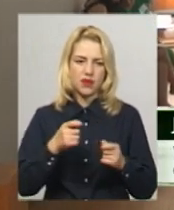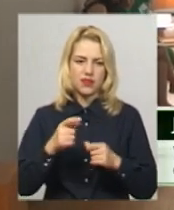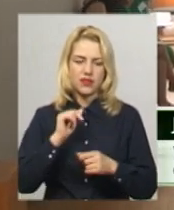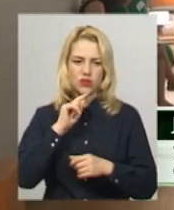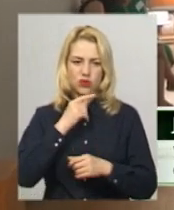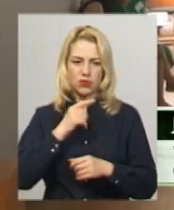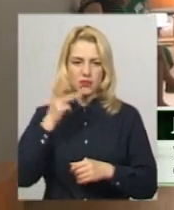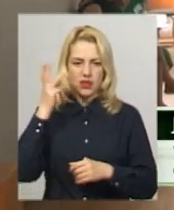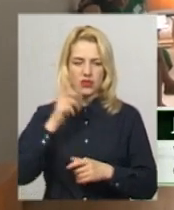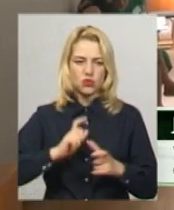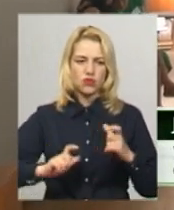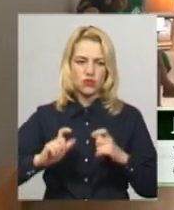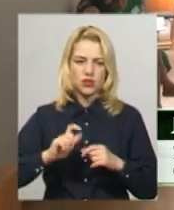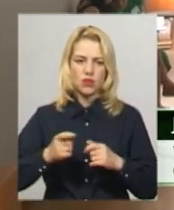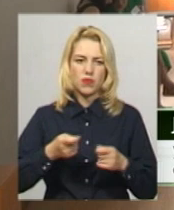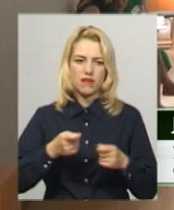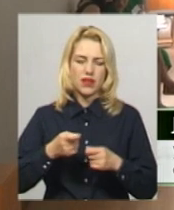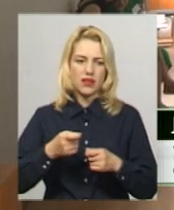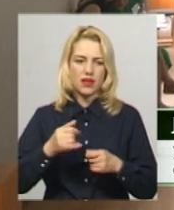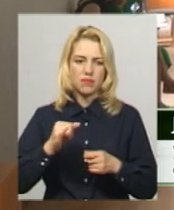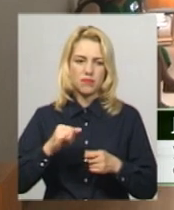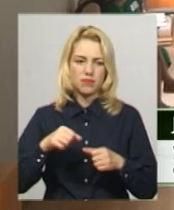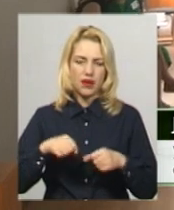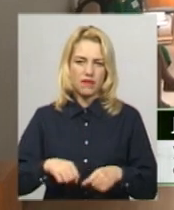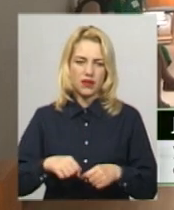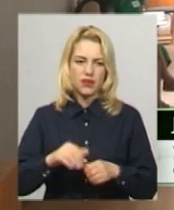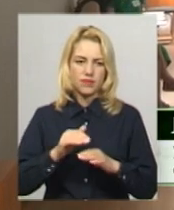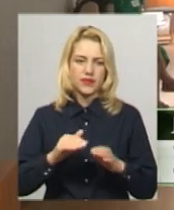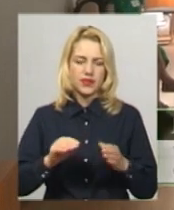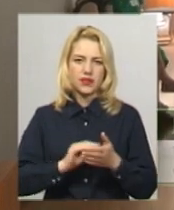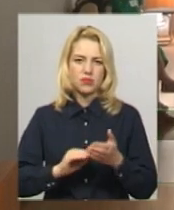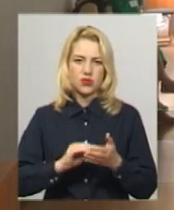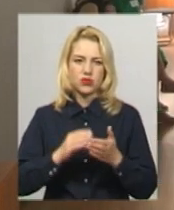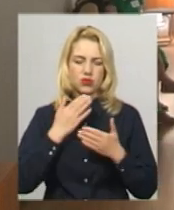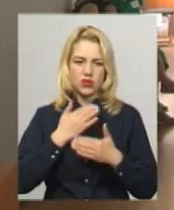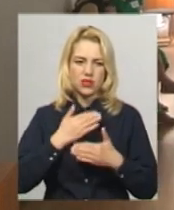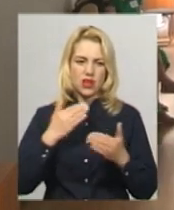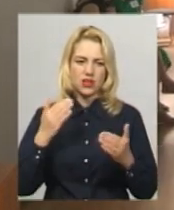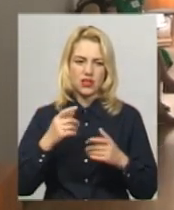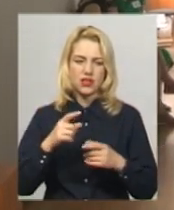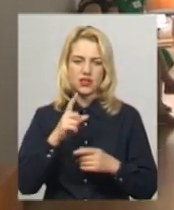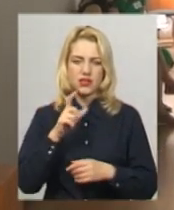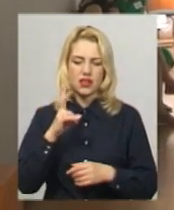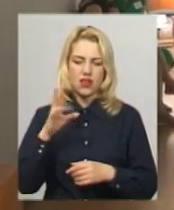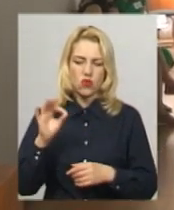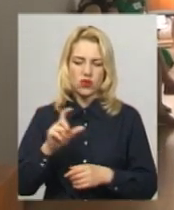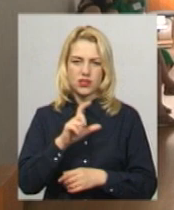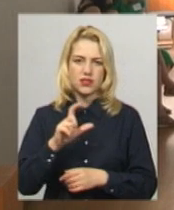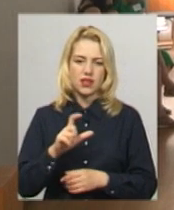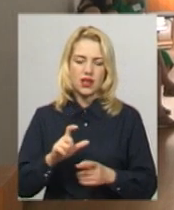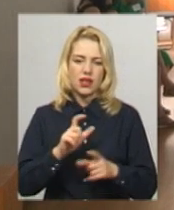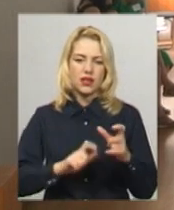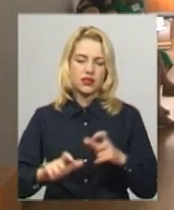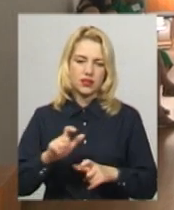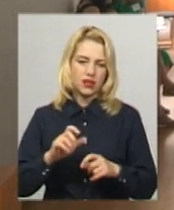університету управління та права діти пишуть останнє зовнішнє незалежне оцінювання з хімії. У